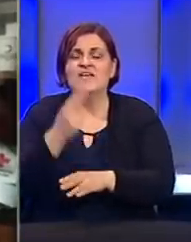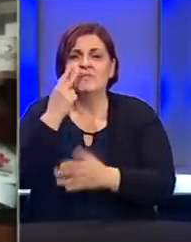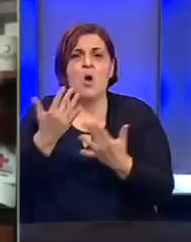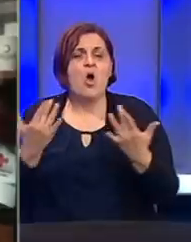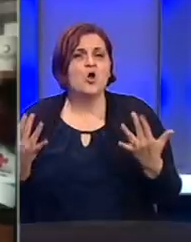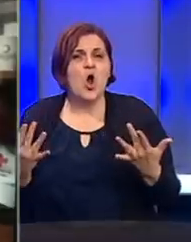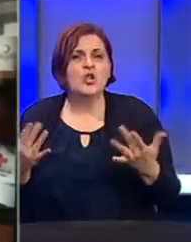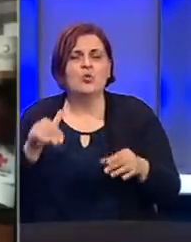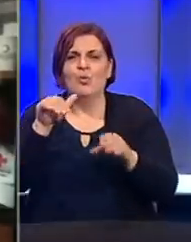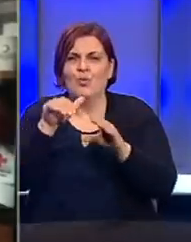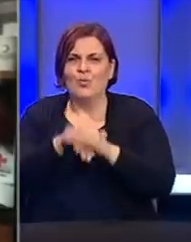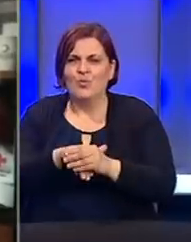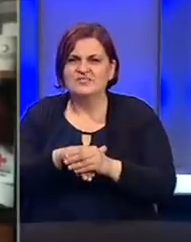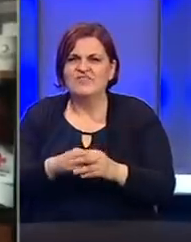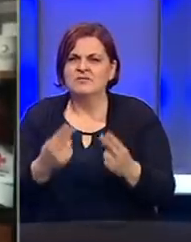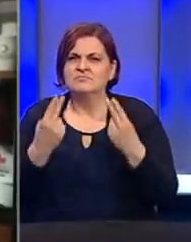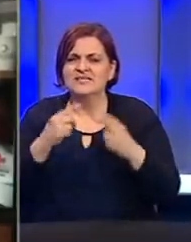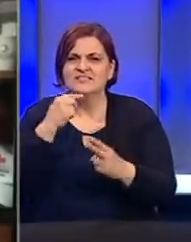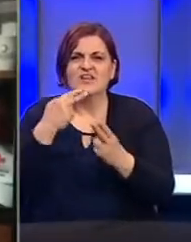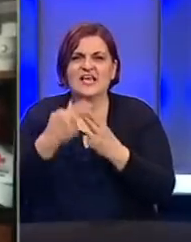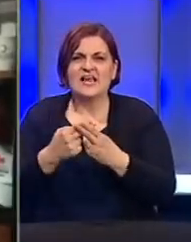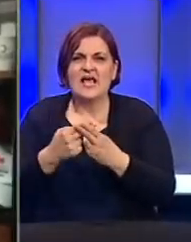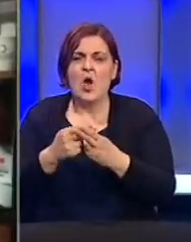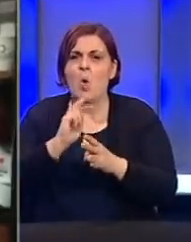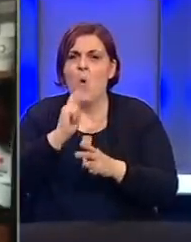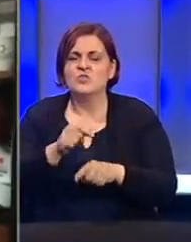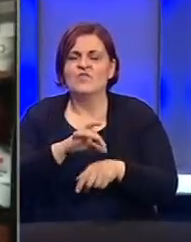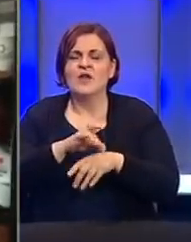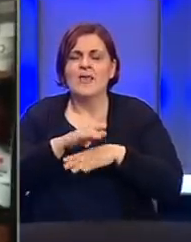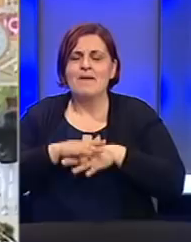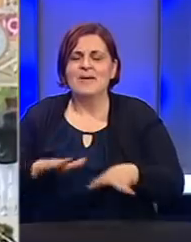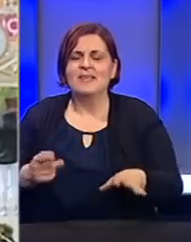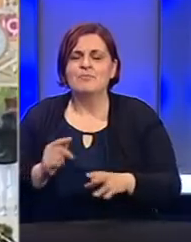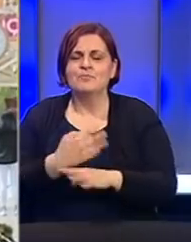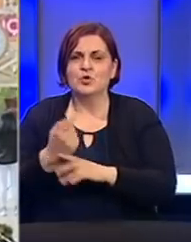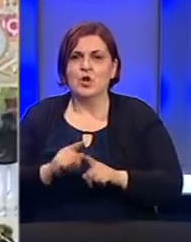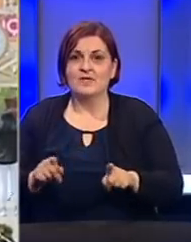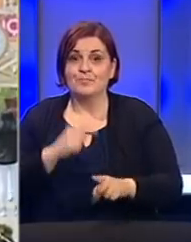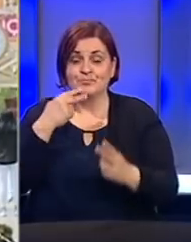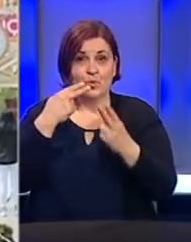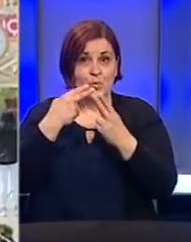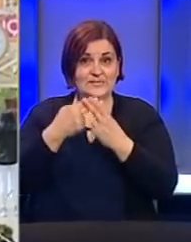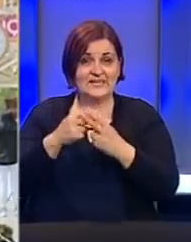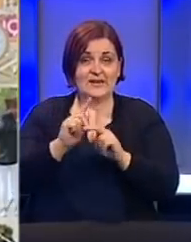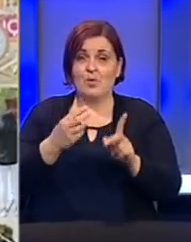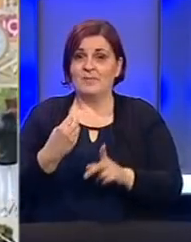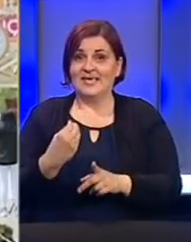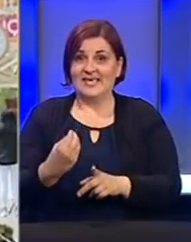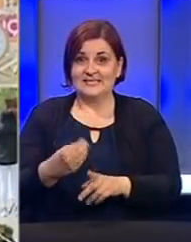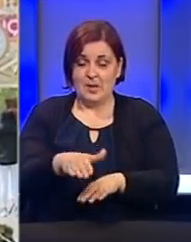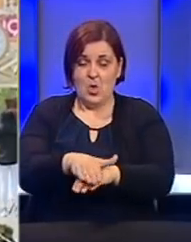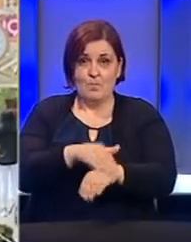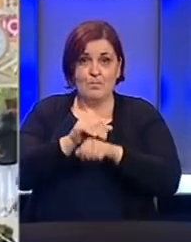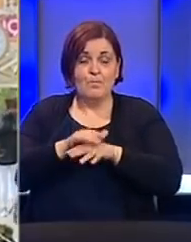koliko je u stvari doprinos i značaj Crvenog križa odgovoru na pandemiju koronavirusa. U Crvenom krstu Republike Srpske od